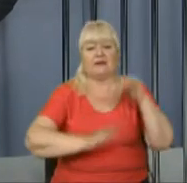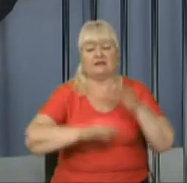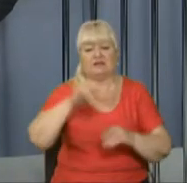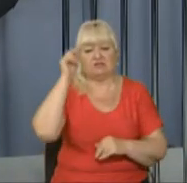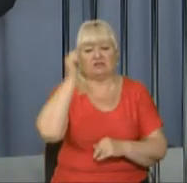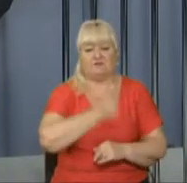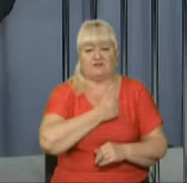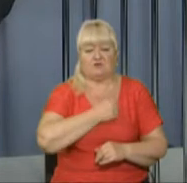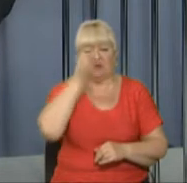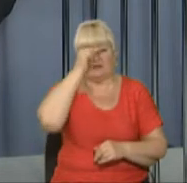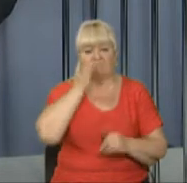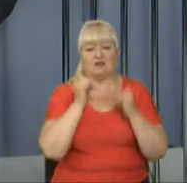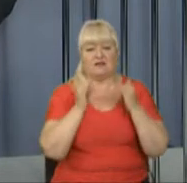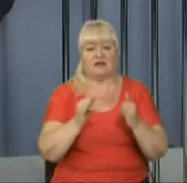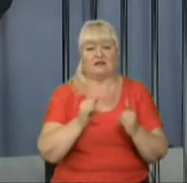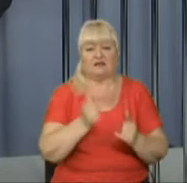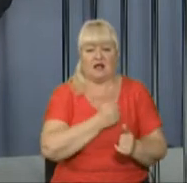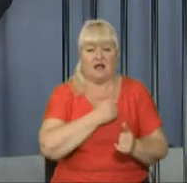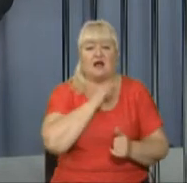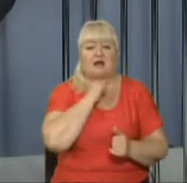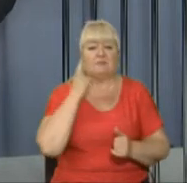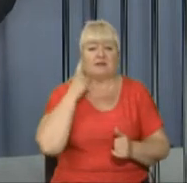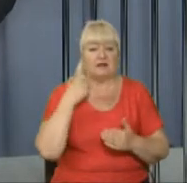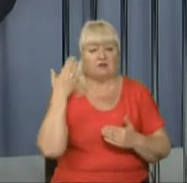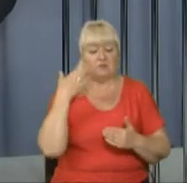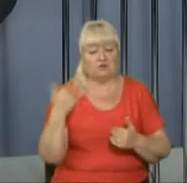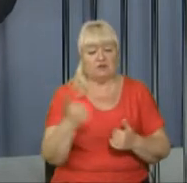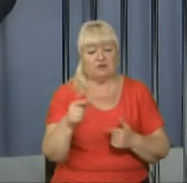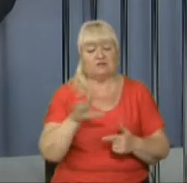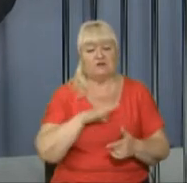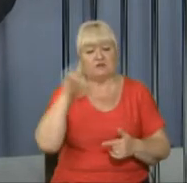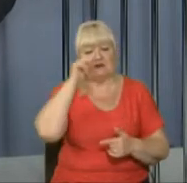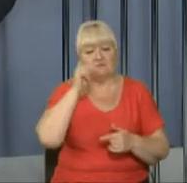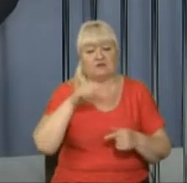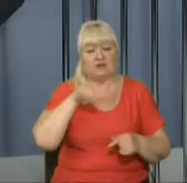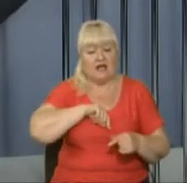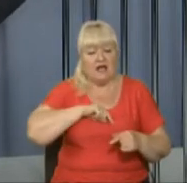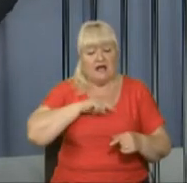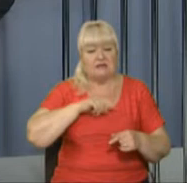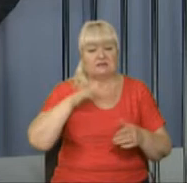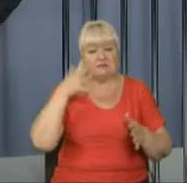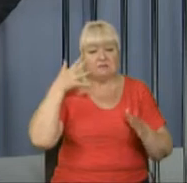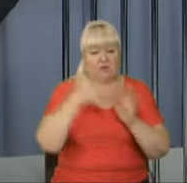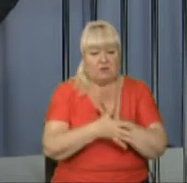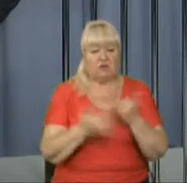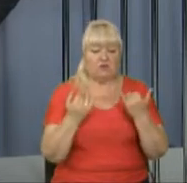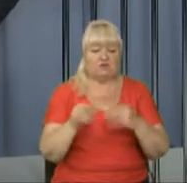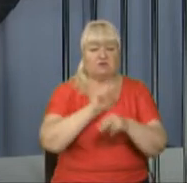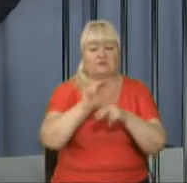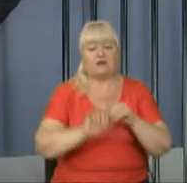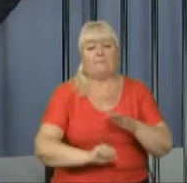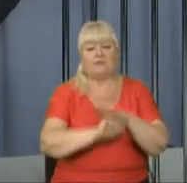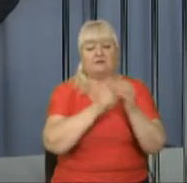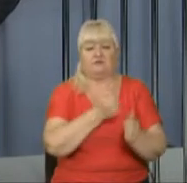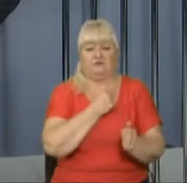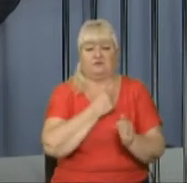військові навчання для капеланів. Минулого тижня вони мали заняття з психології. Сьогодні отців навчали базової військової